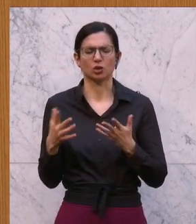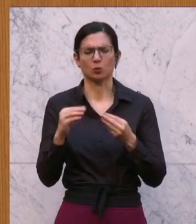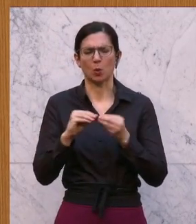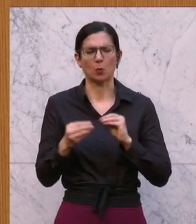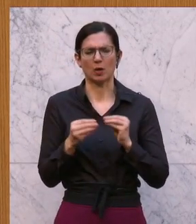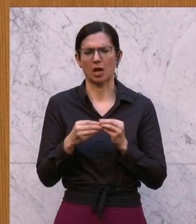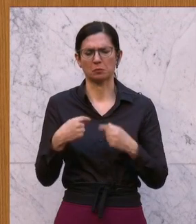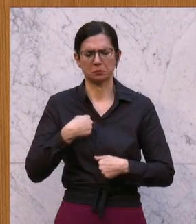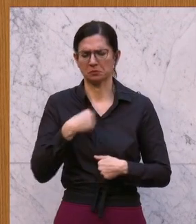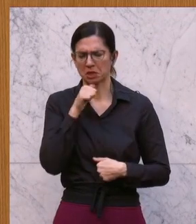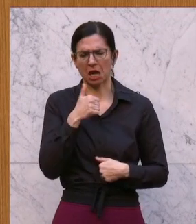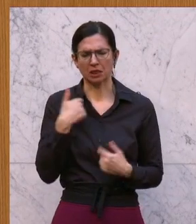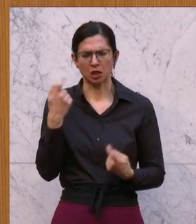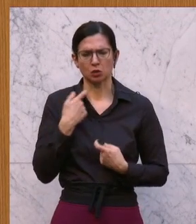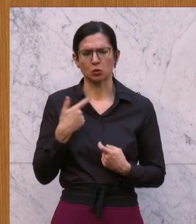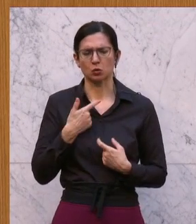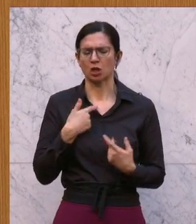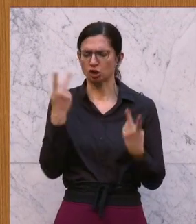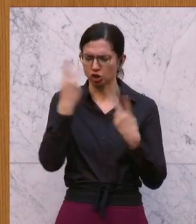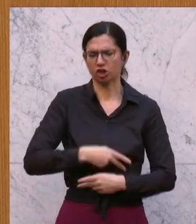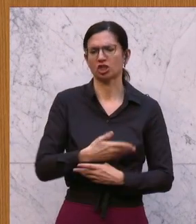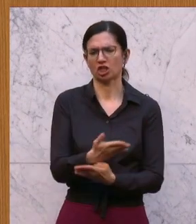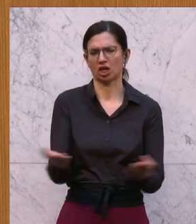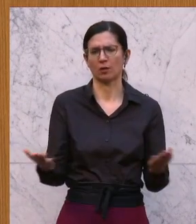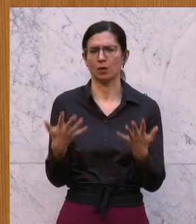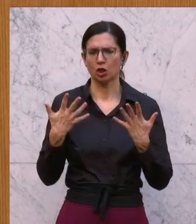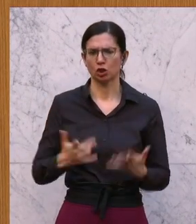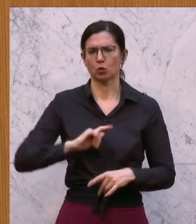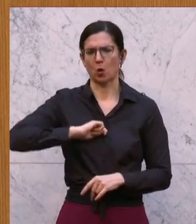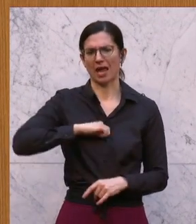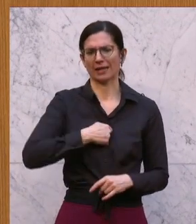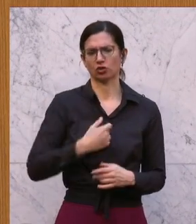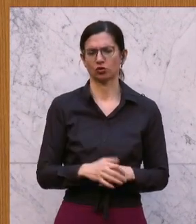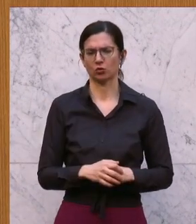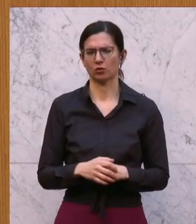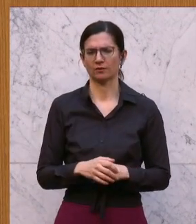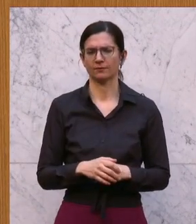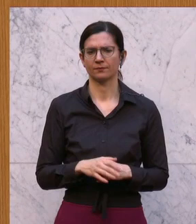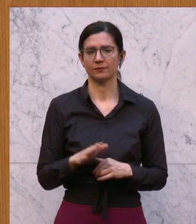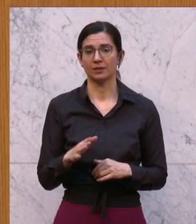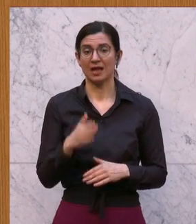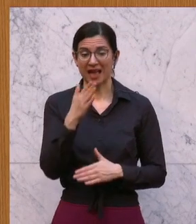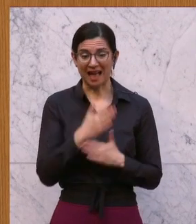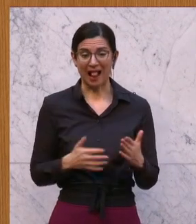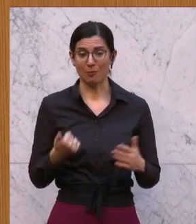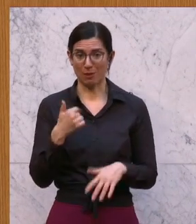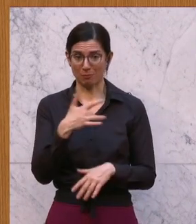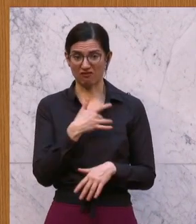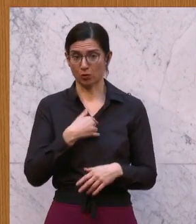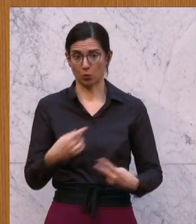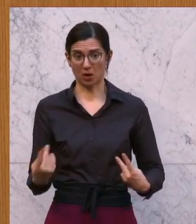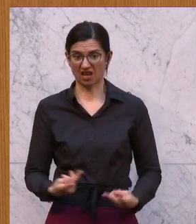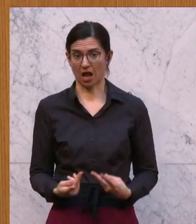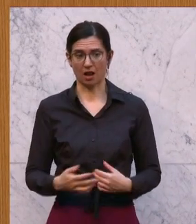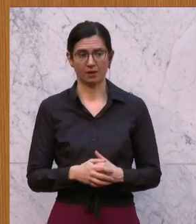das kümmert uns nicht. Schande über Sie für so eine Einstellung, dass Ihnen die halbe Bevölkerung egal ist.